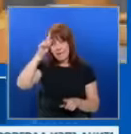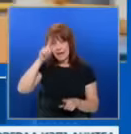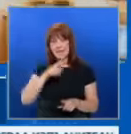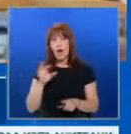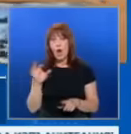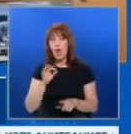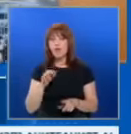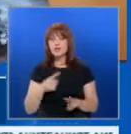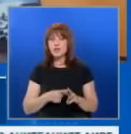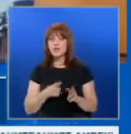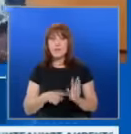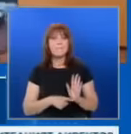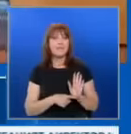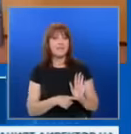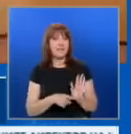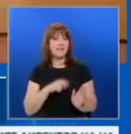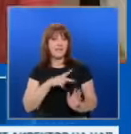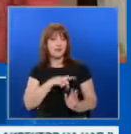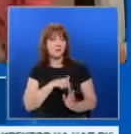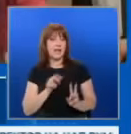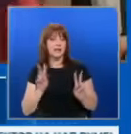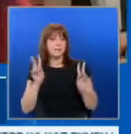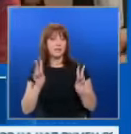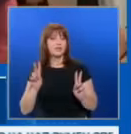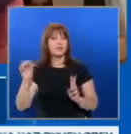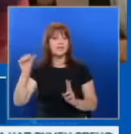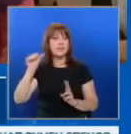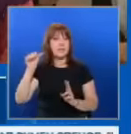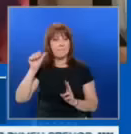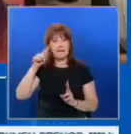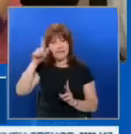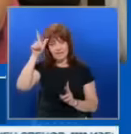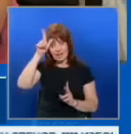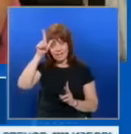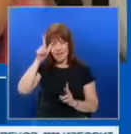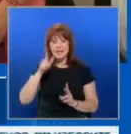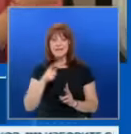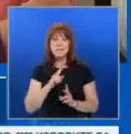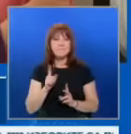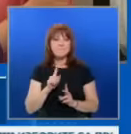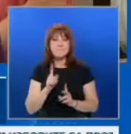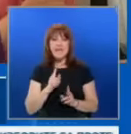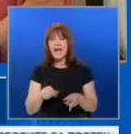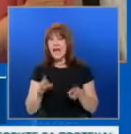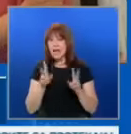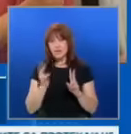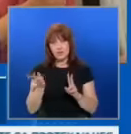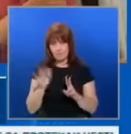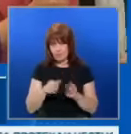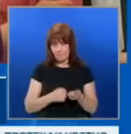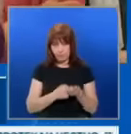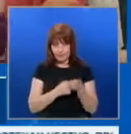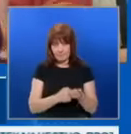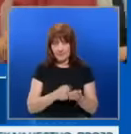Олаф Шолц, който е представител на социал-демократическата партия на Германия, каза днес, че още не е решил дали ще подкрепи